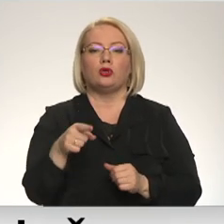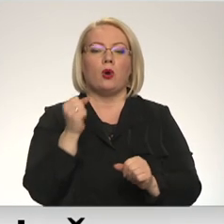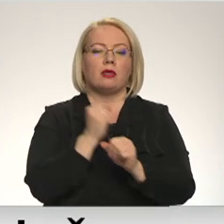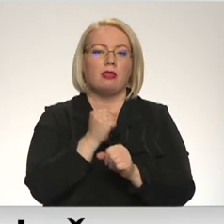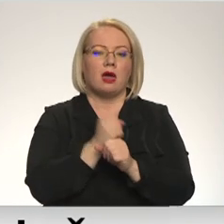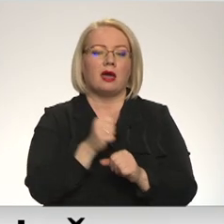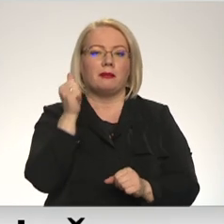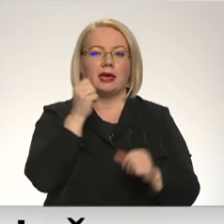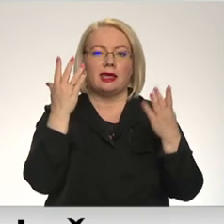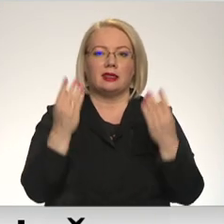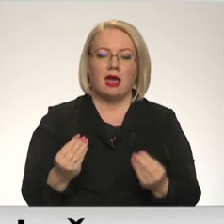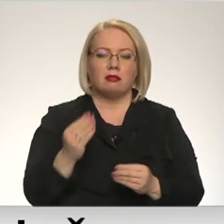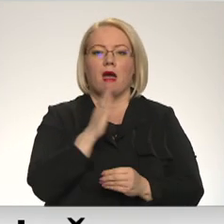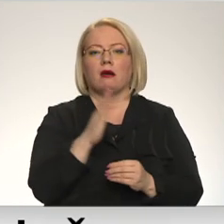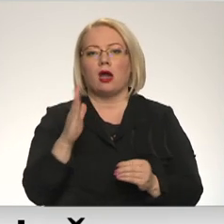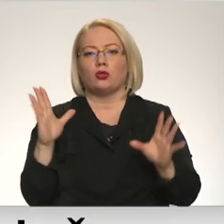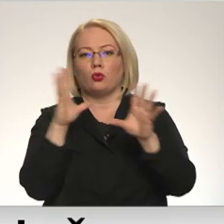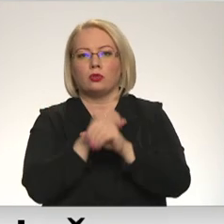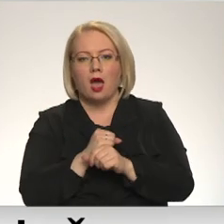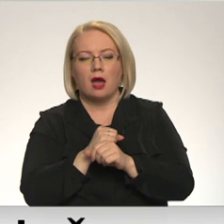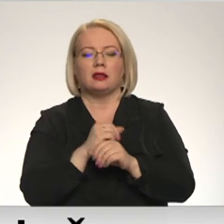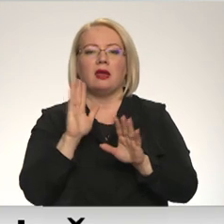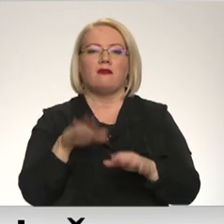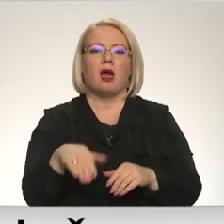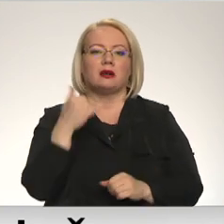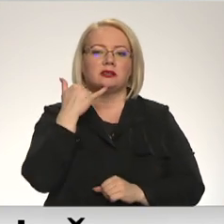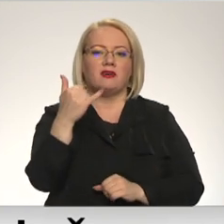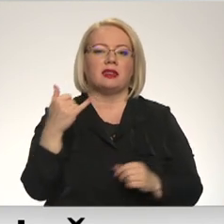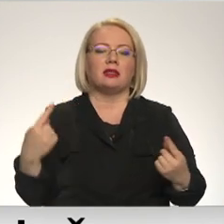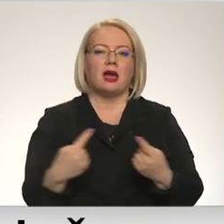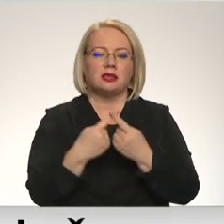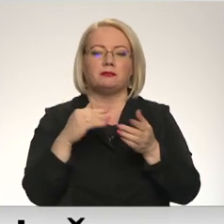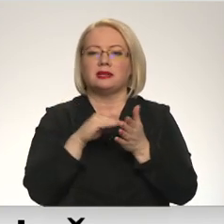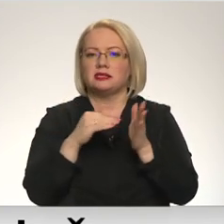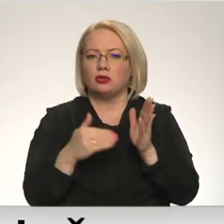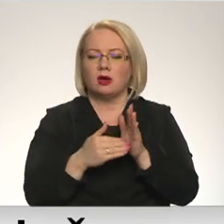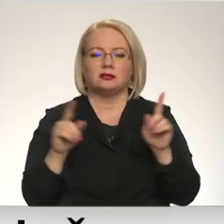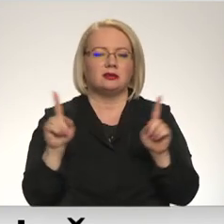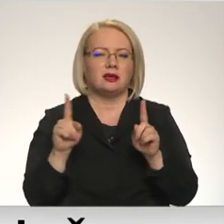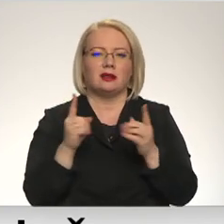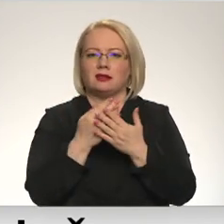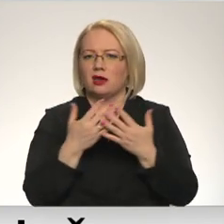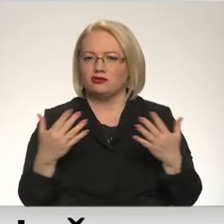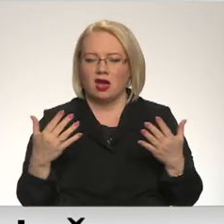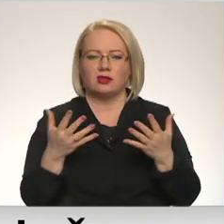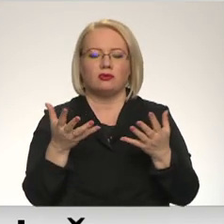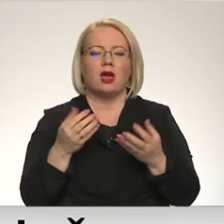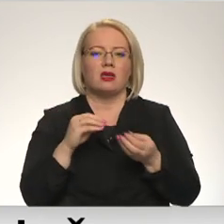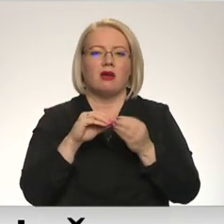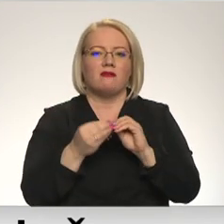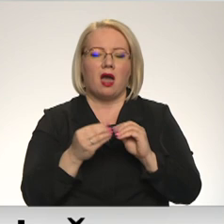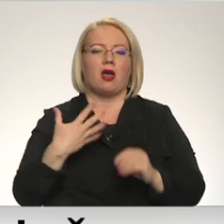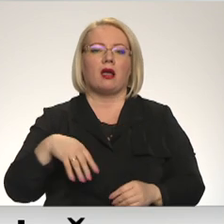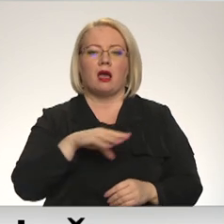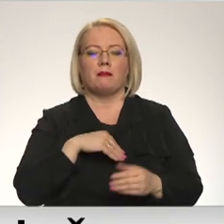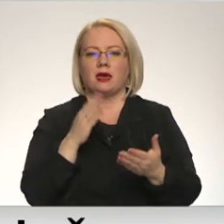vai ikdienā. Katru nakti ir pāris zvanīgi, bet situācijas ir dažādas. Te jāņem vērā, ka mēs